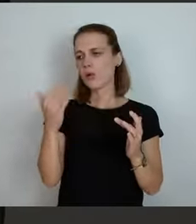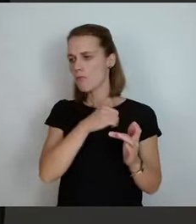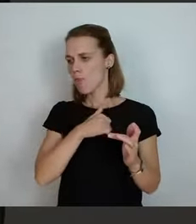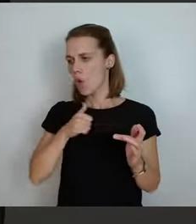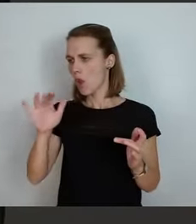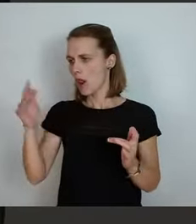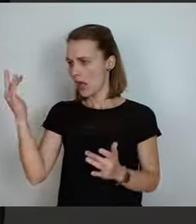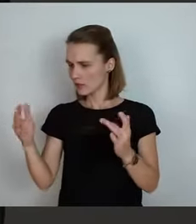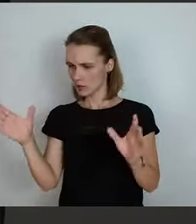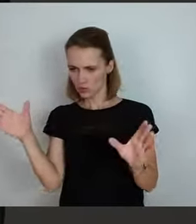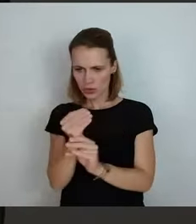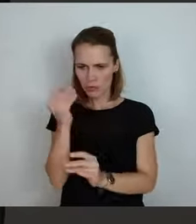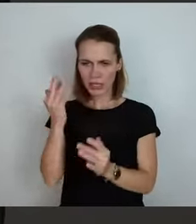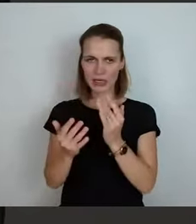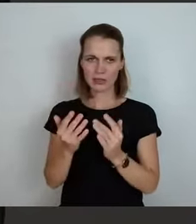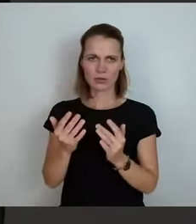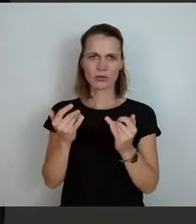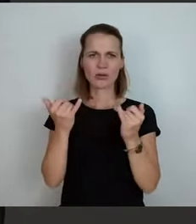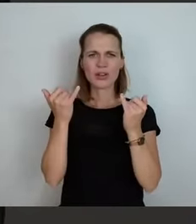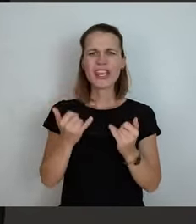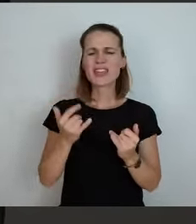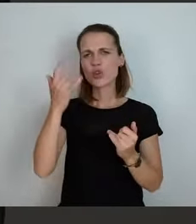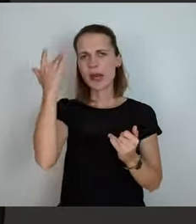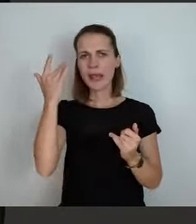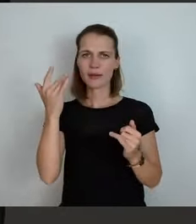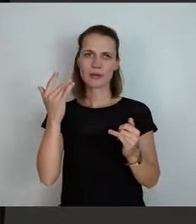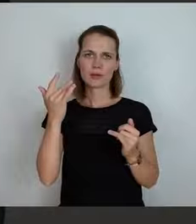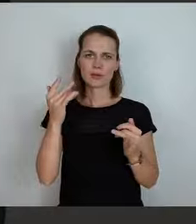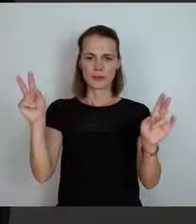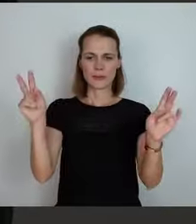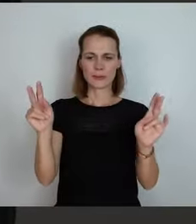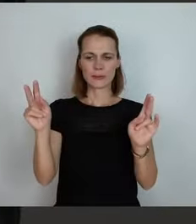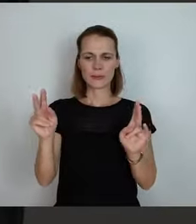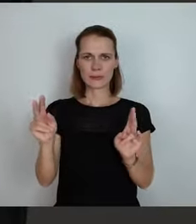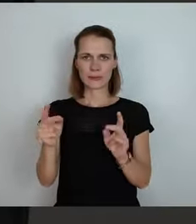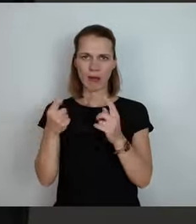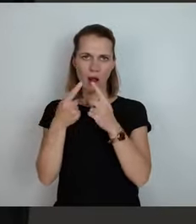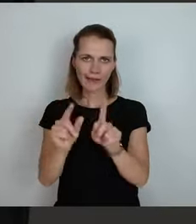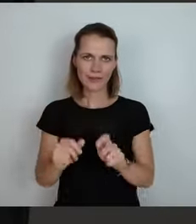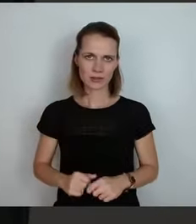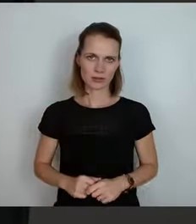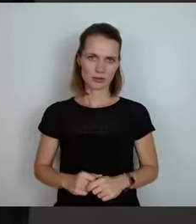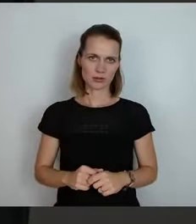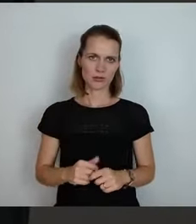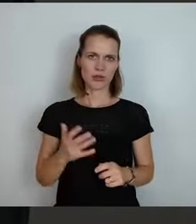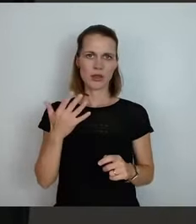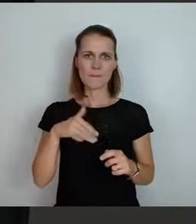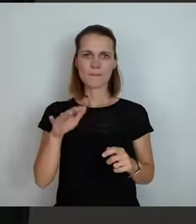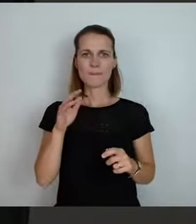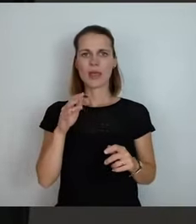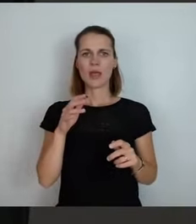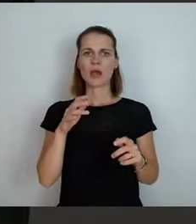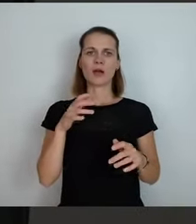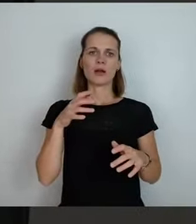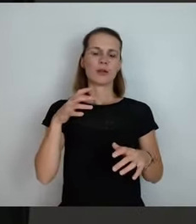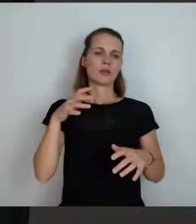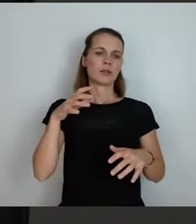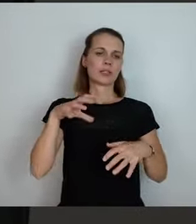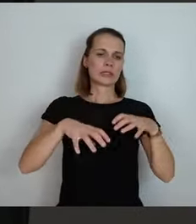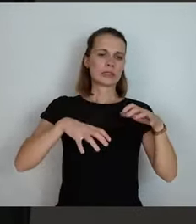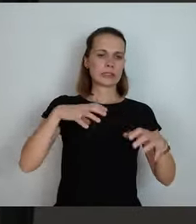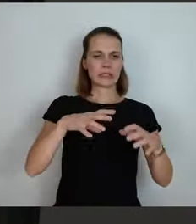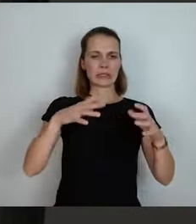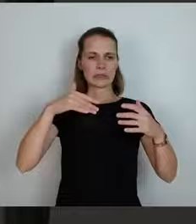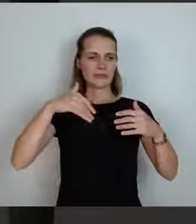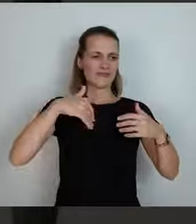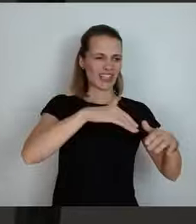kann man dann nicht anders damit mit der Regulierung umgehen? Kann man dann nicht wirklich mehr Tiere entnehmen oder vergrämen? oder oder oder